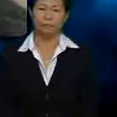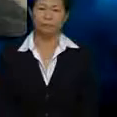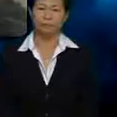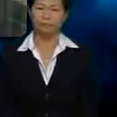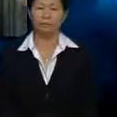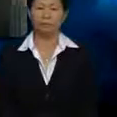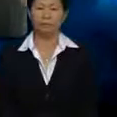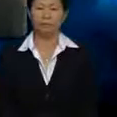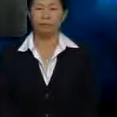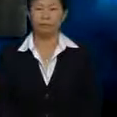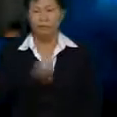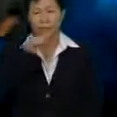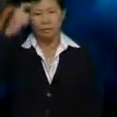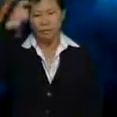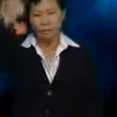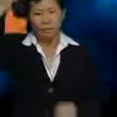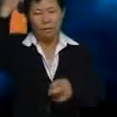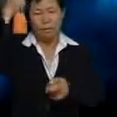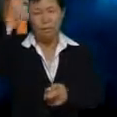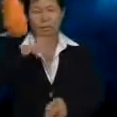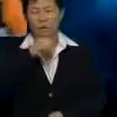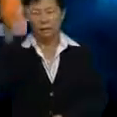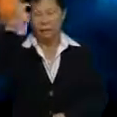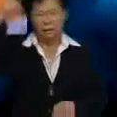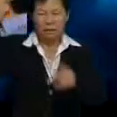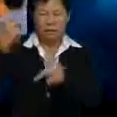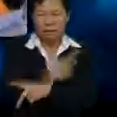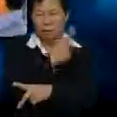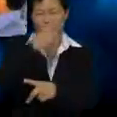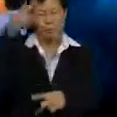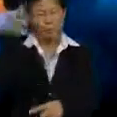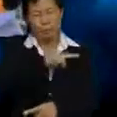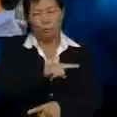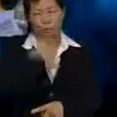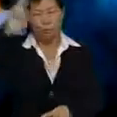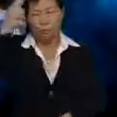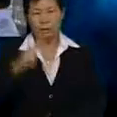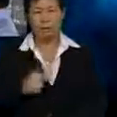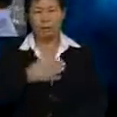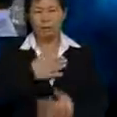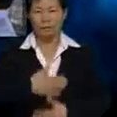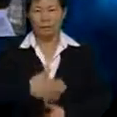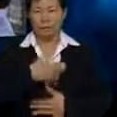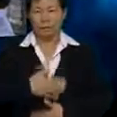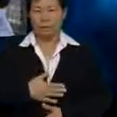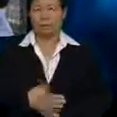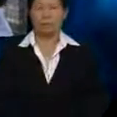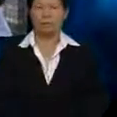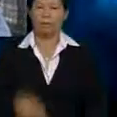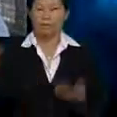Tak sangka macam ni Teruk pakcik Bertenang Julia Bawa bersabar